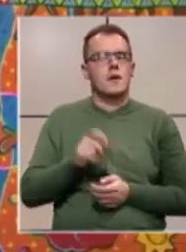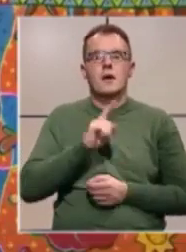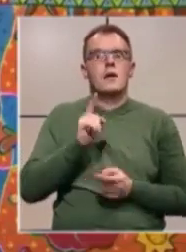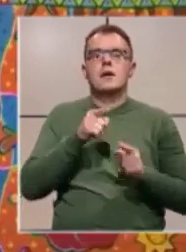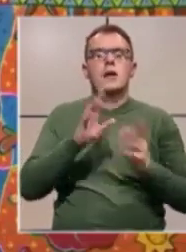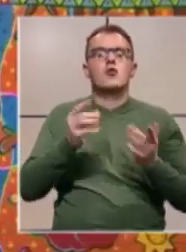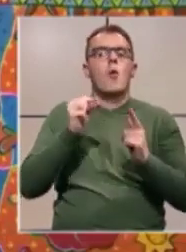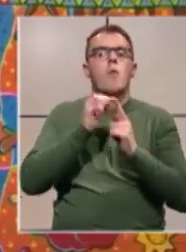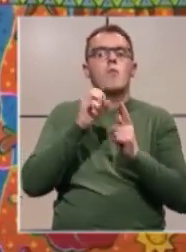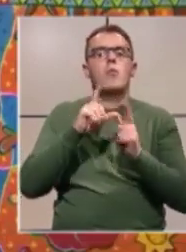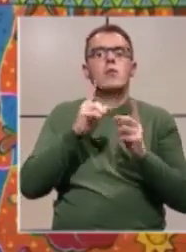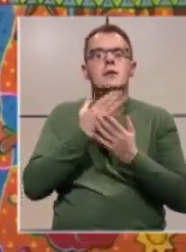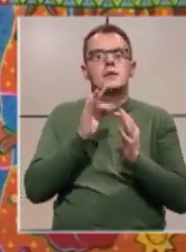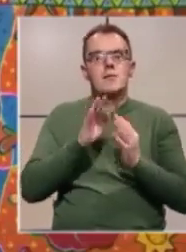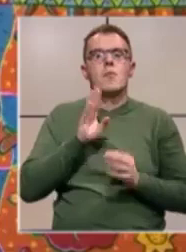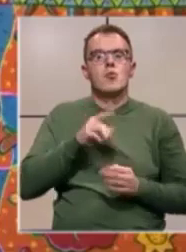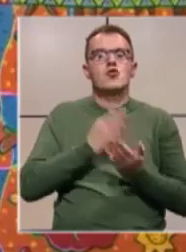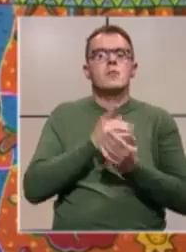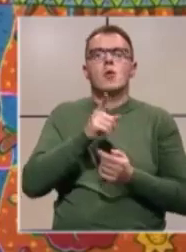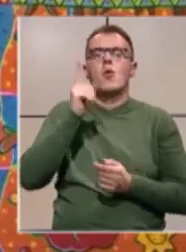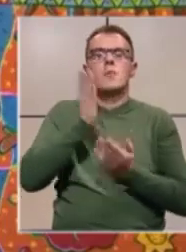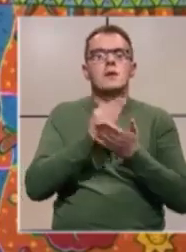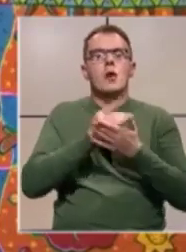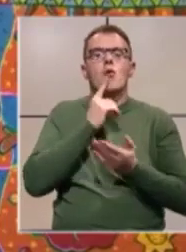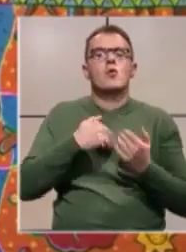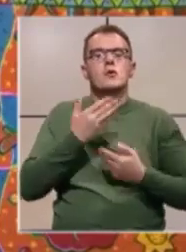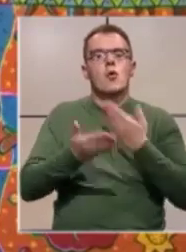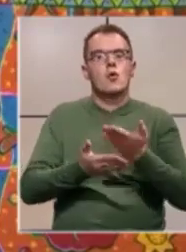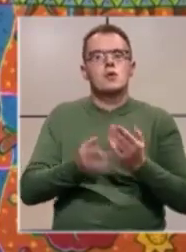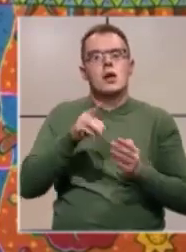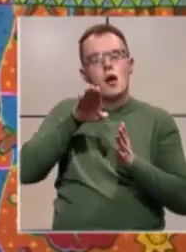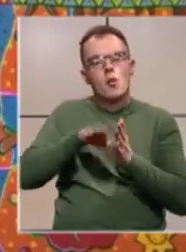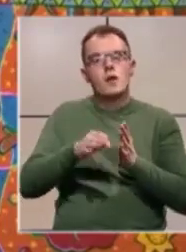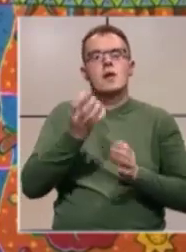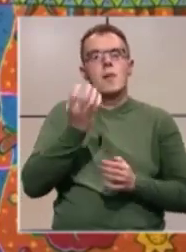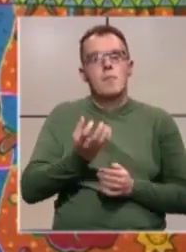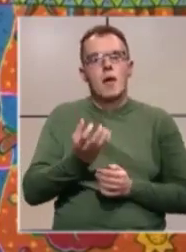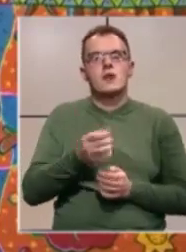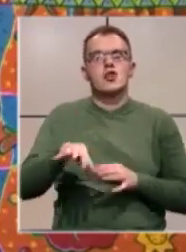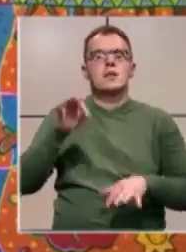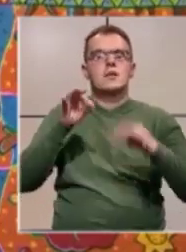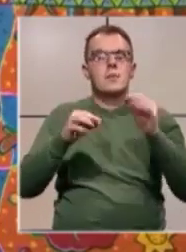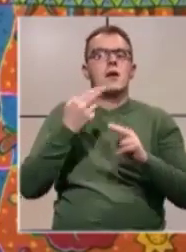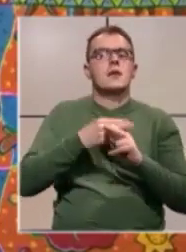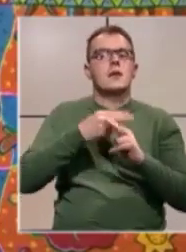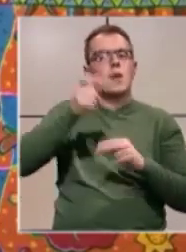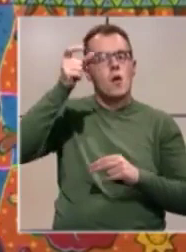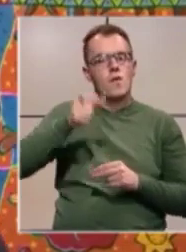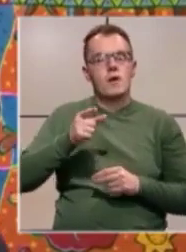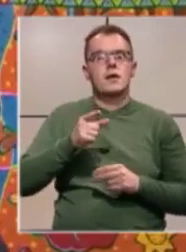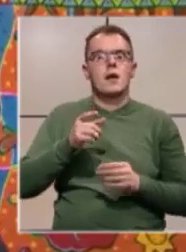to populizam. Može biti samo populizam u onome dijelu koji se odnosi na umanjenje plaća, izabranih, imenovanih